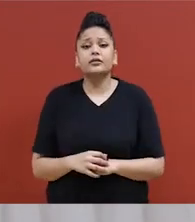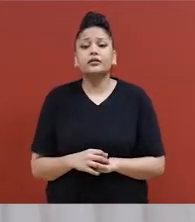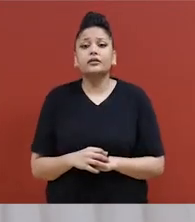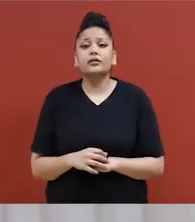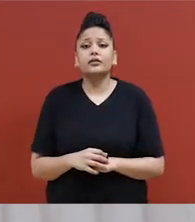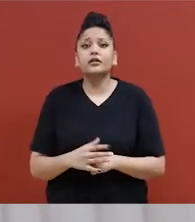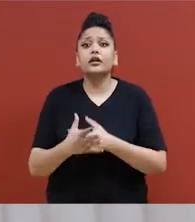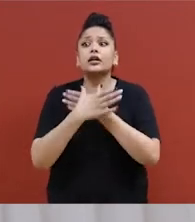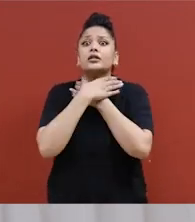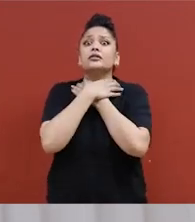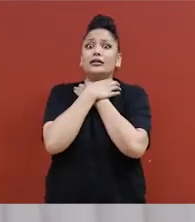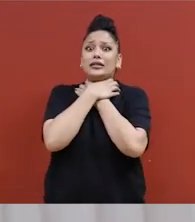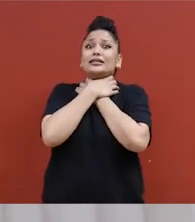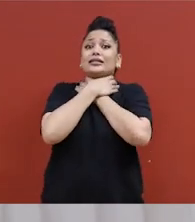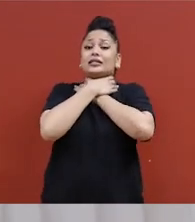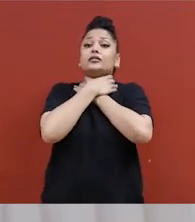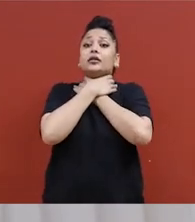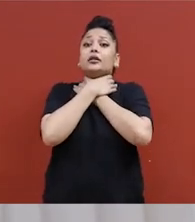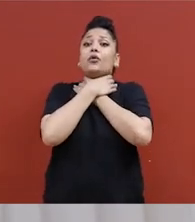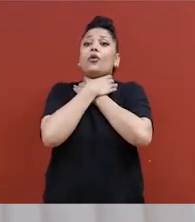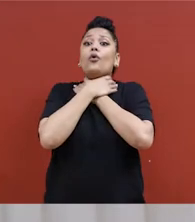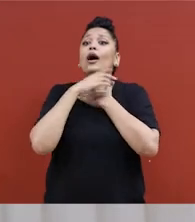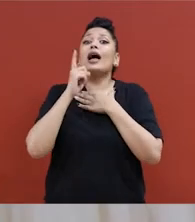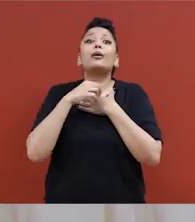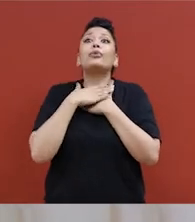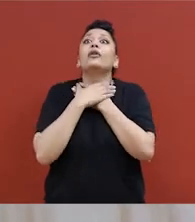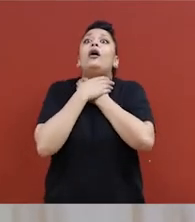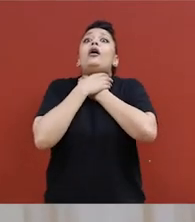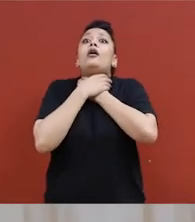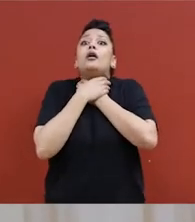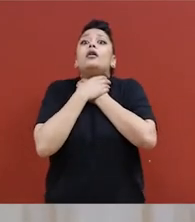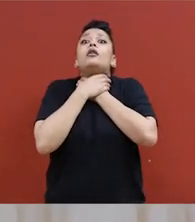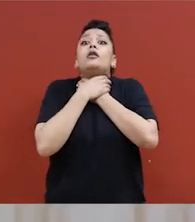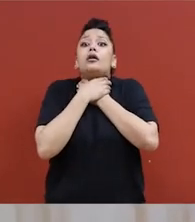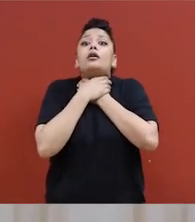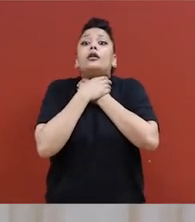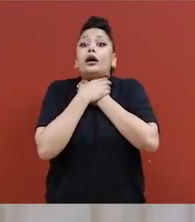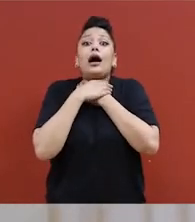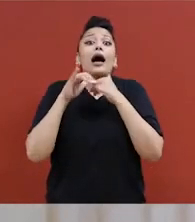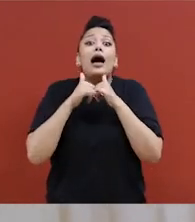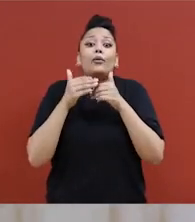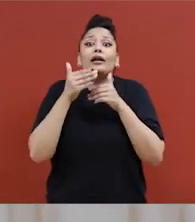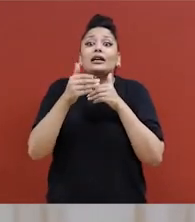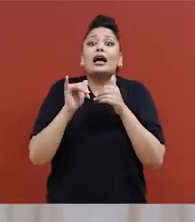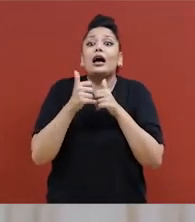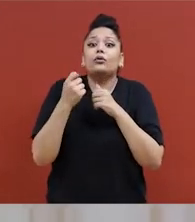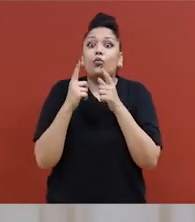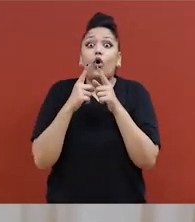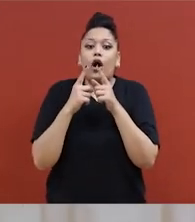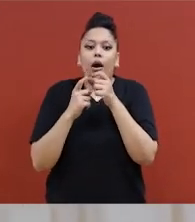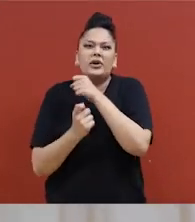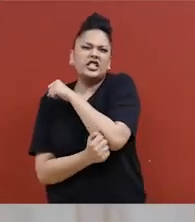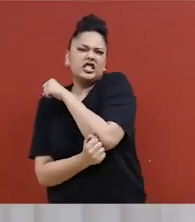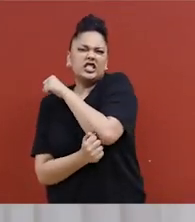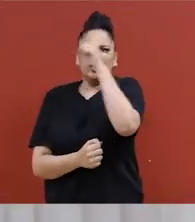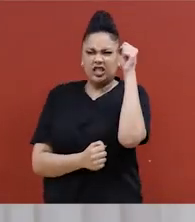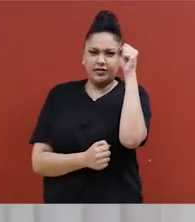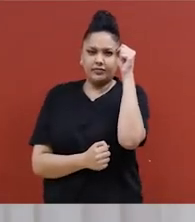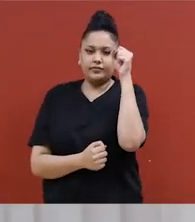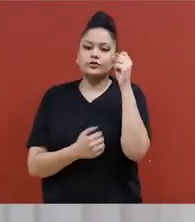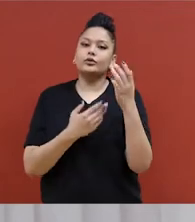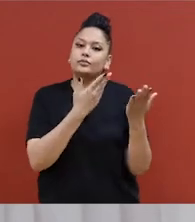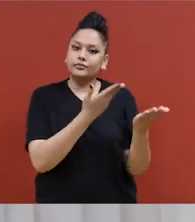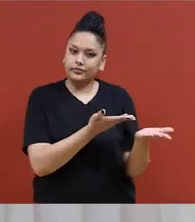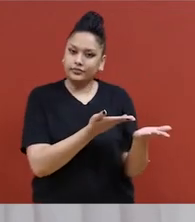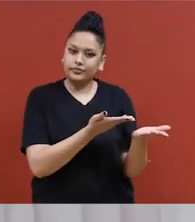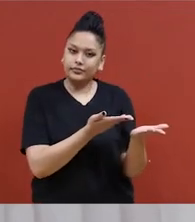les pouces s'enfoncent dans notre gorge, vers l'intérieur et vers le haut de notre traché. Regardons un dégagement à l'aide d'un seul bras. Étrangle-moi, s'il te plaît.